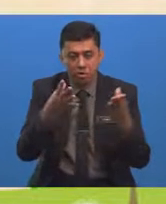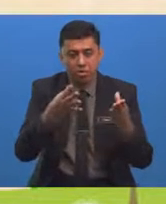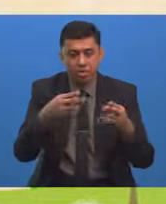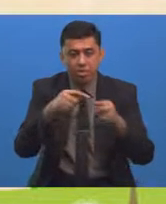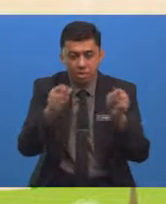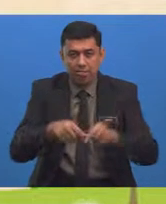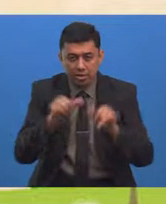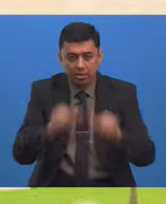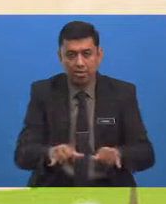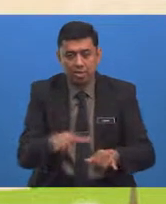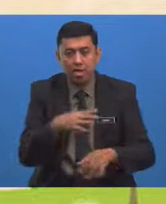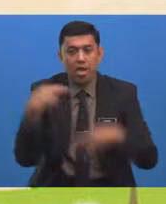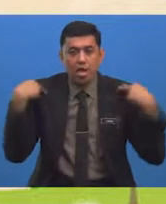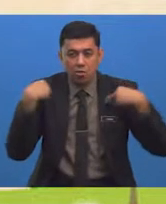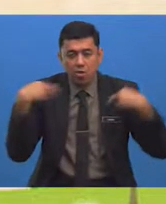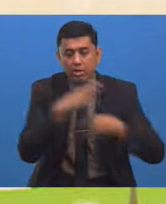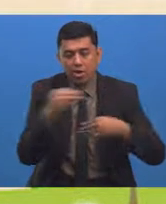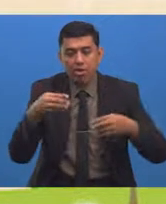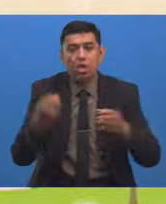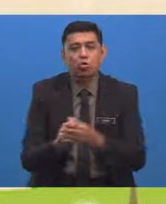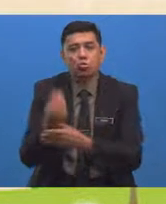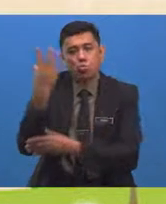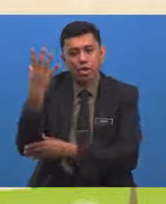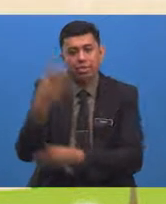Habitat Haiwan Dan Tumbuhan